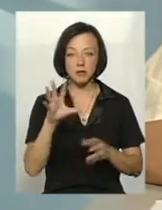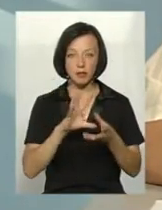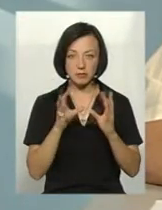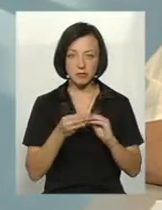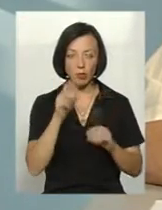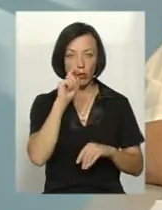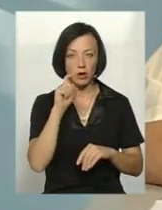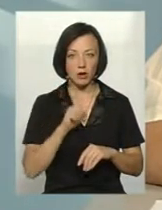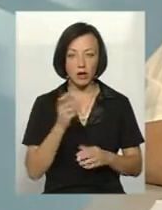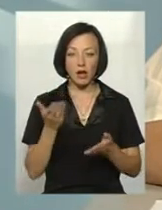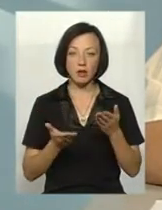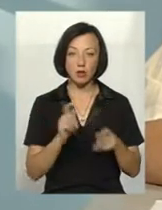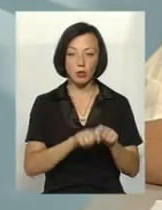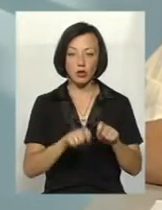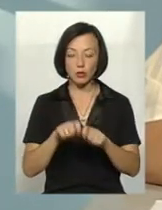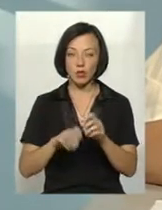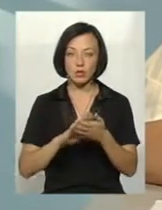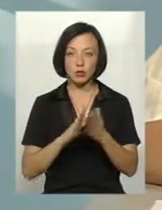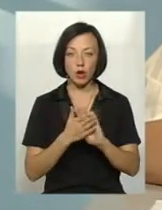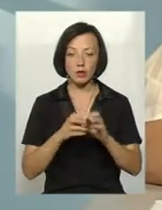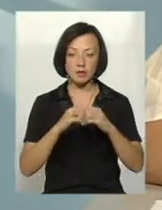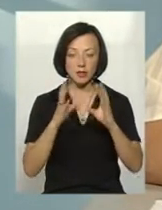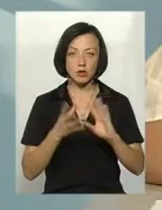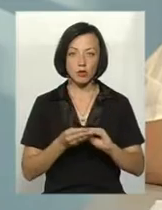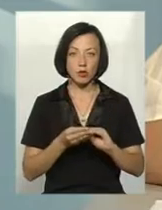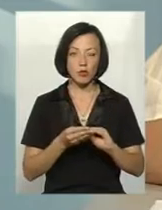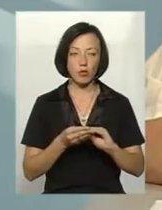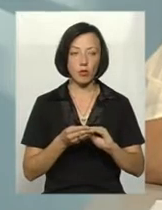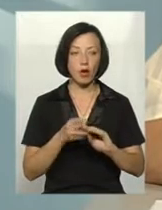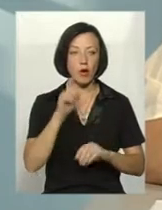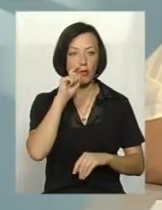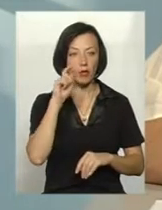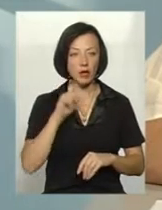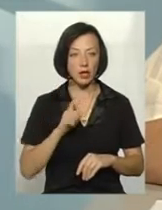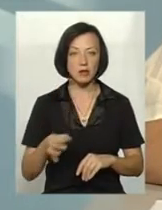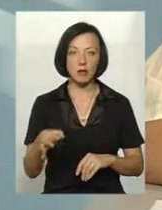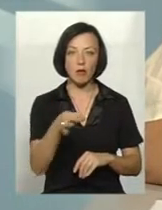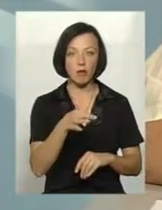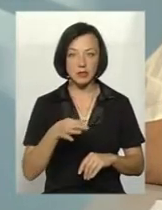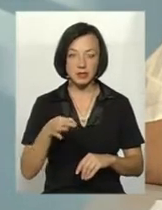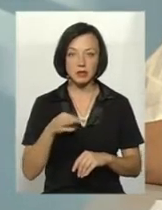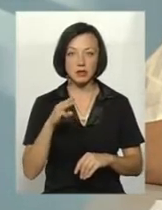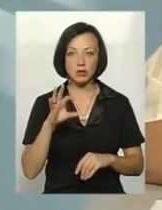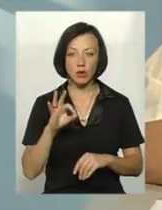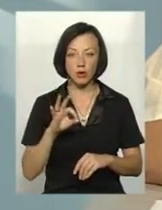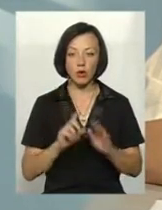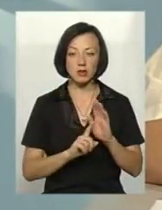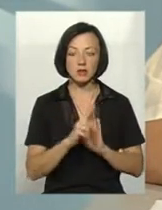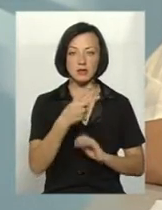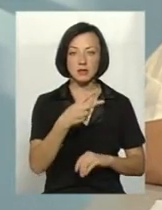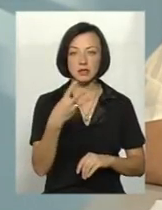Якщо моніторити ситуацію в цілому по Україні і по області, то з 23